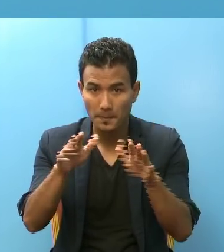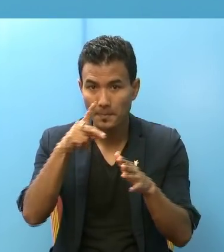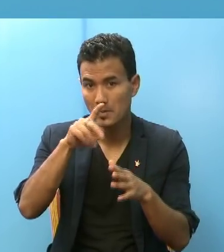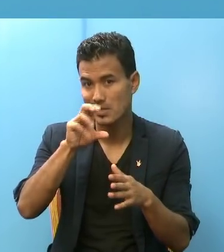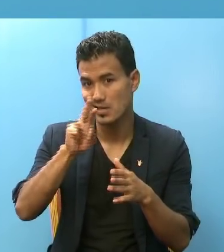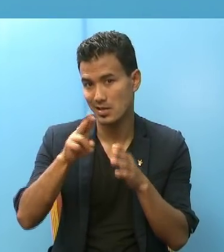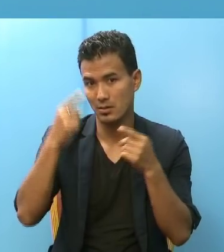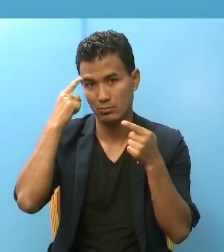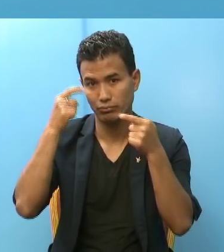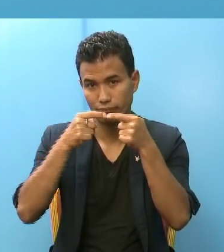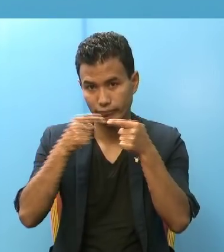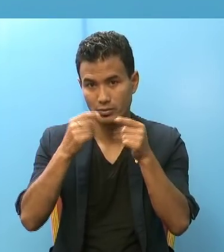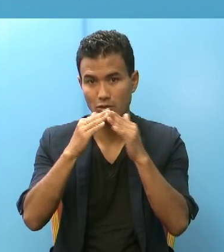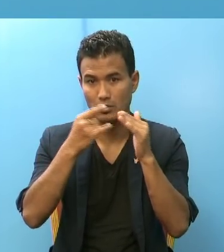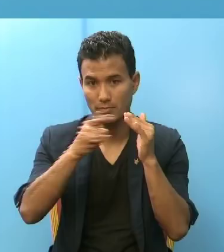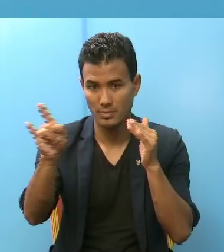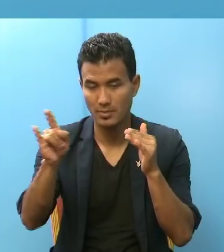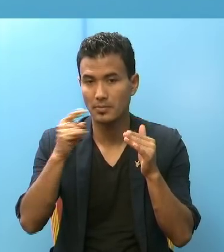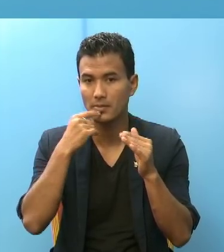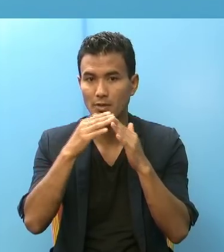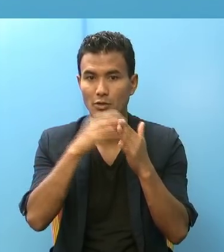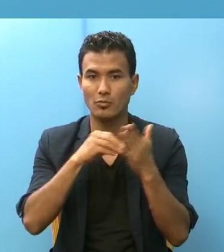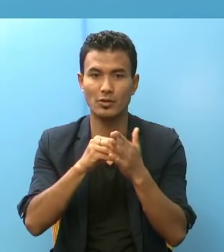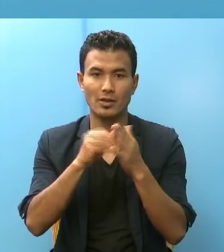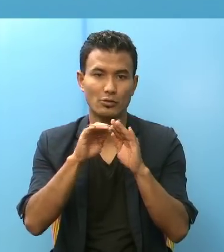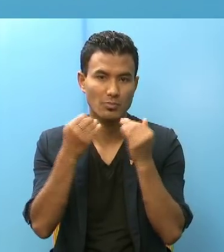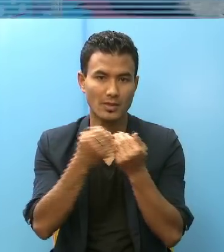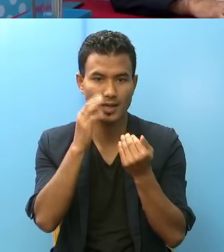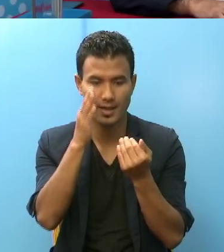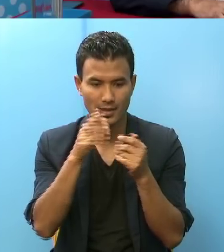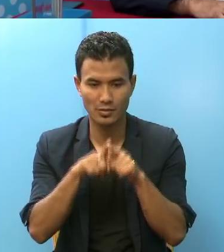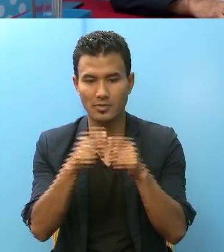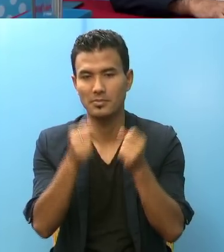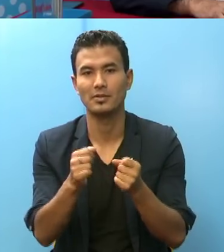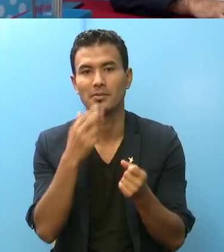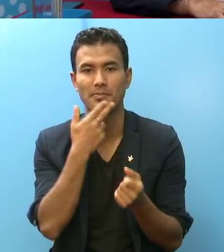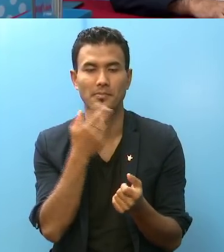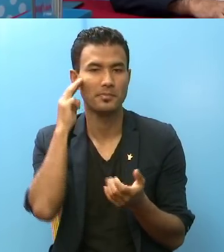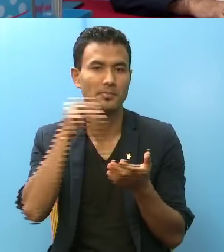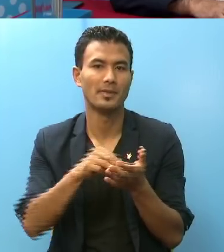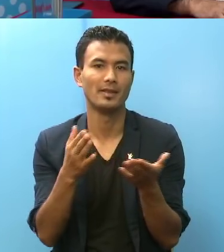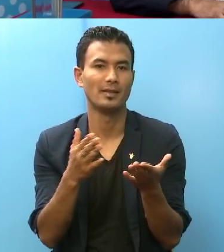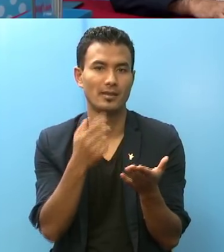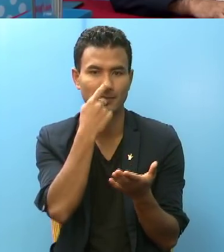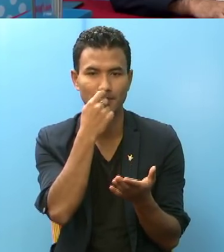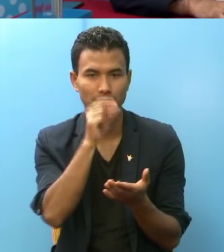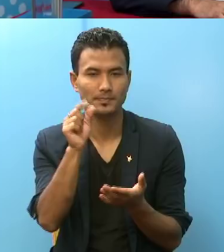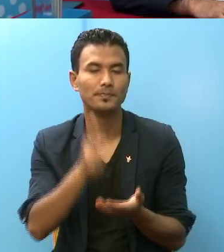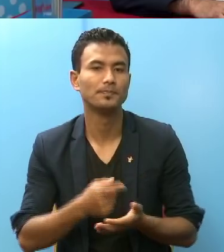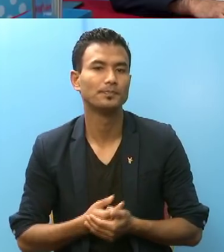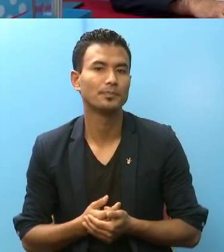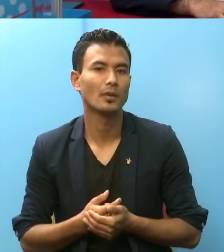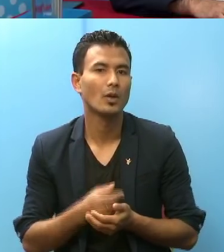आर नेगेटिव भाई सके रू घर मां पठाव दापनी परिवाले समुदाले नौलीनेरे योते एकदम लग्जास्पत कुरा हो